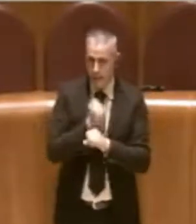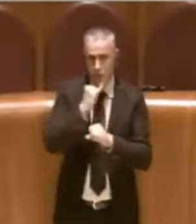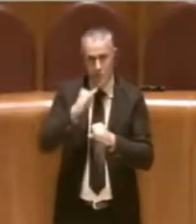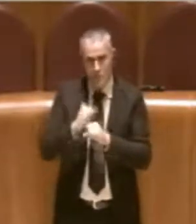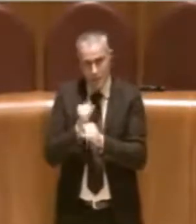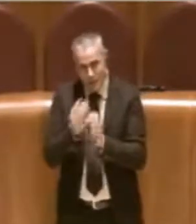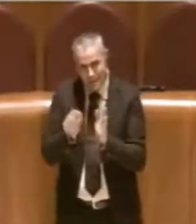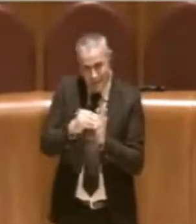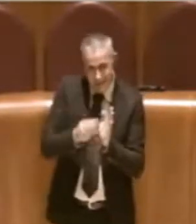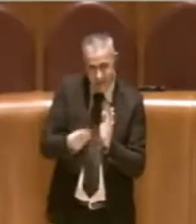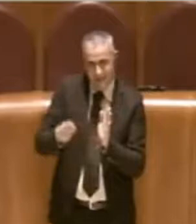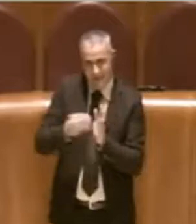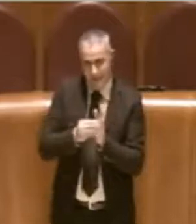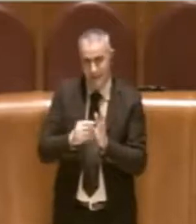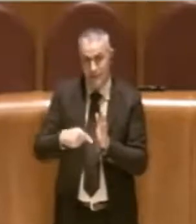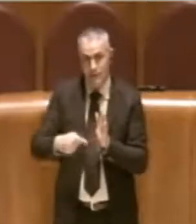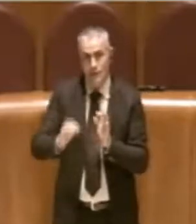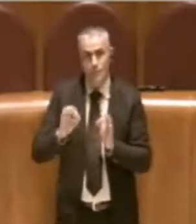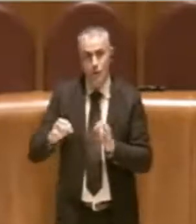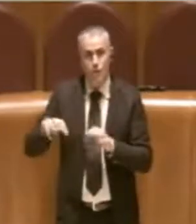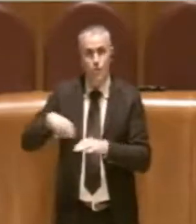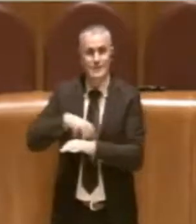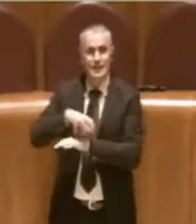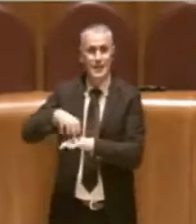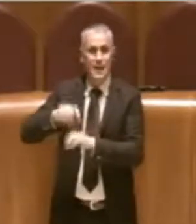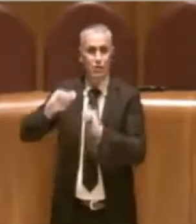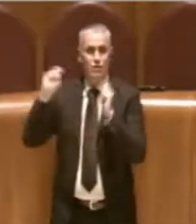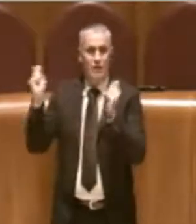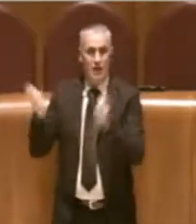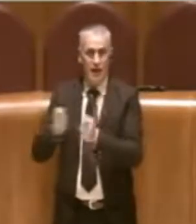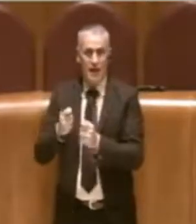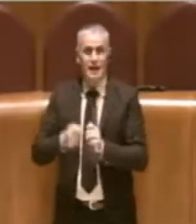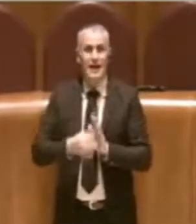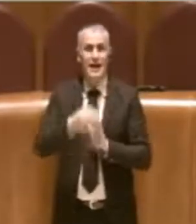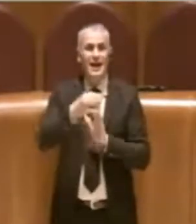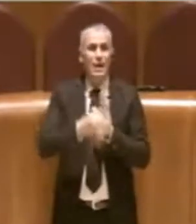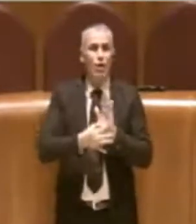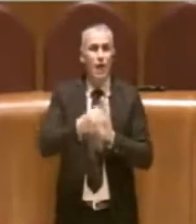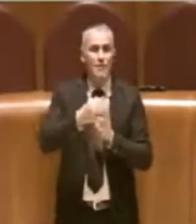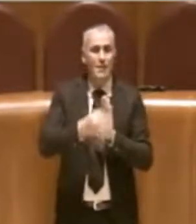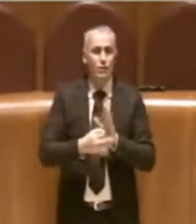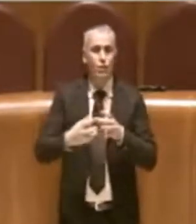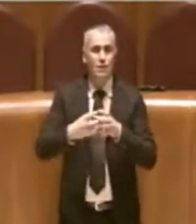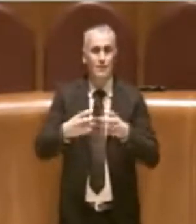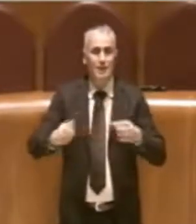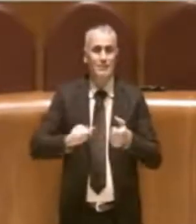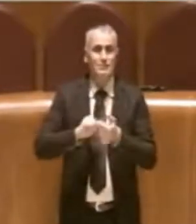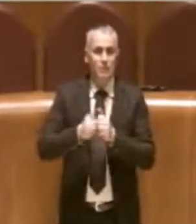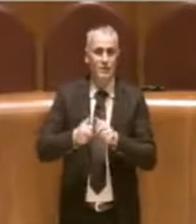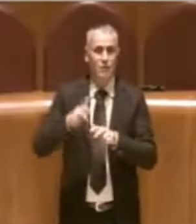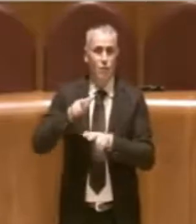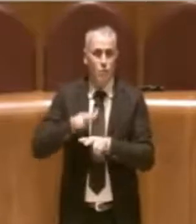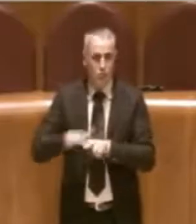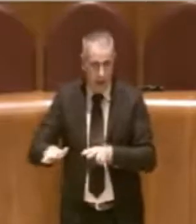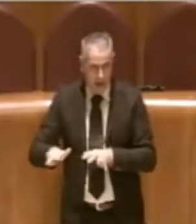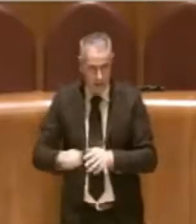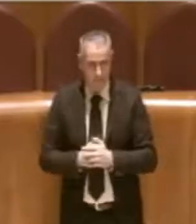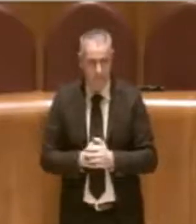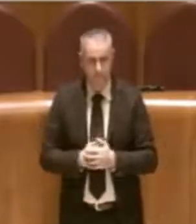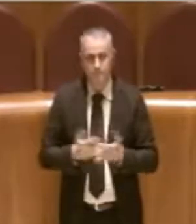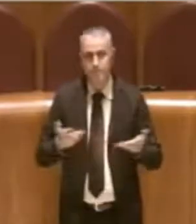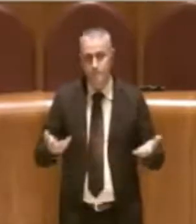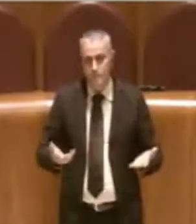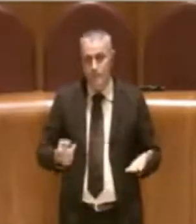inserite, come indicato dal Segretario generale, nel regolamento per gli impianti sportivi comunali. E questo